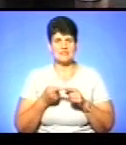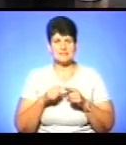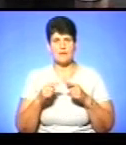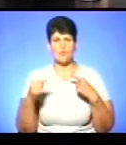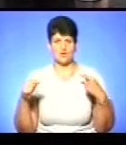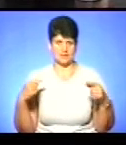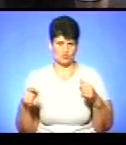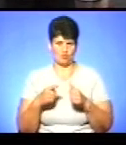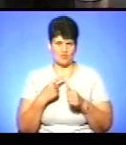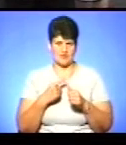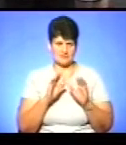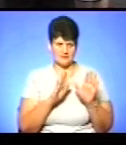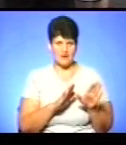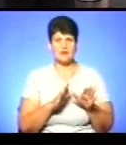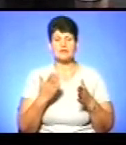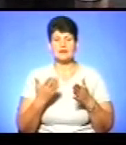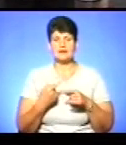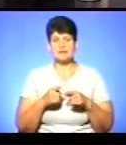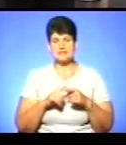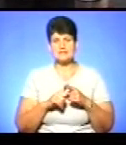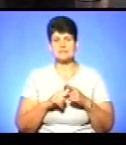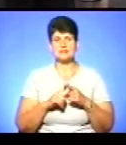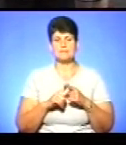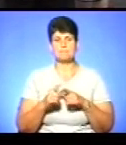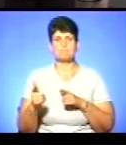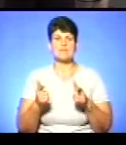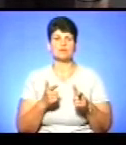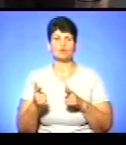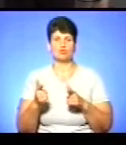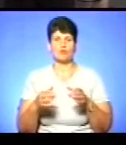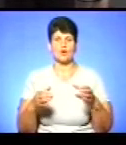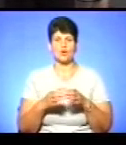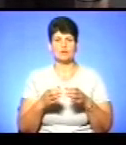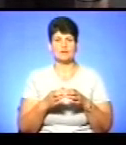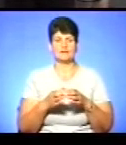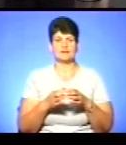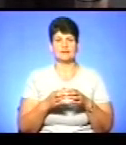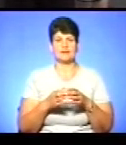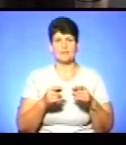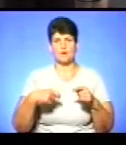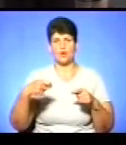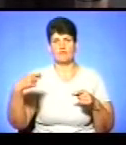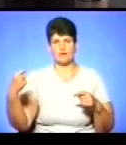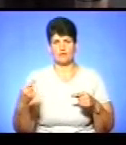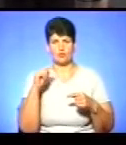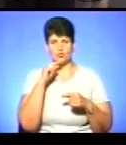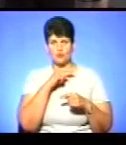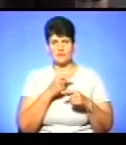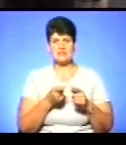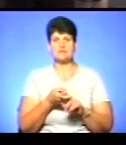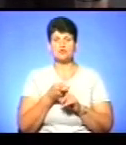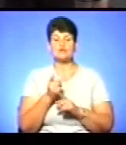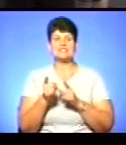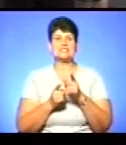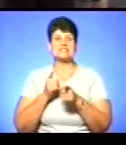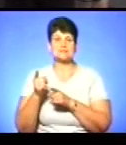називають. Власне, підготовка колективу для конвейерної економіки і так далі. І в зв'язку зі зміною